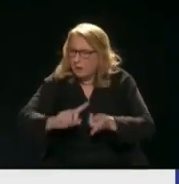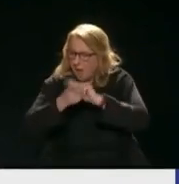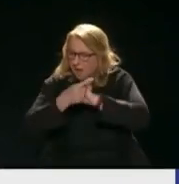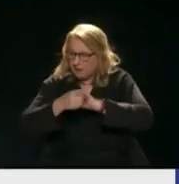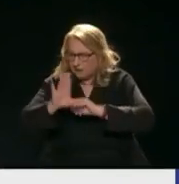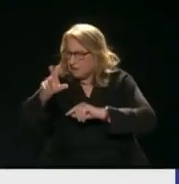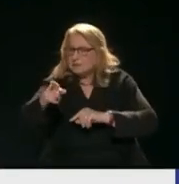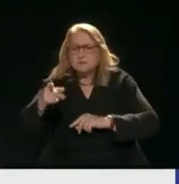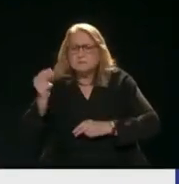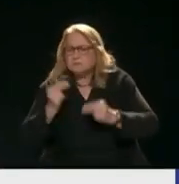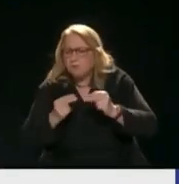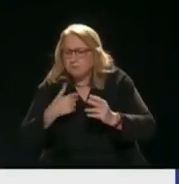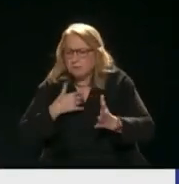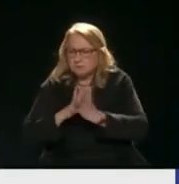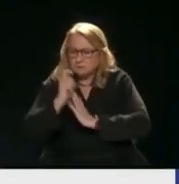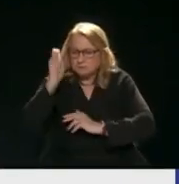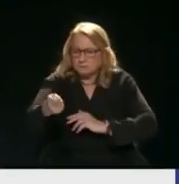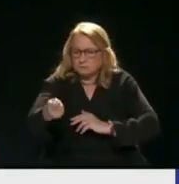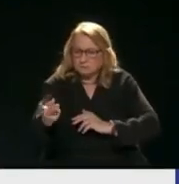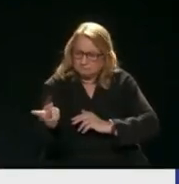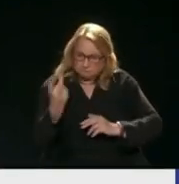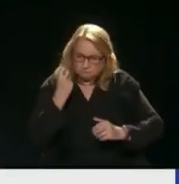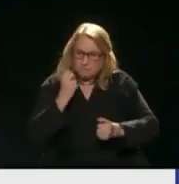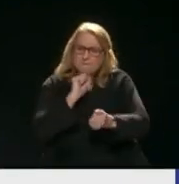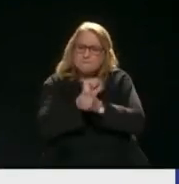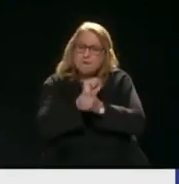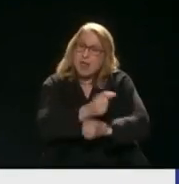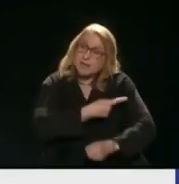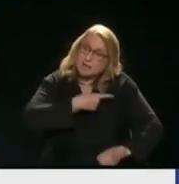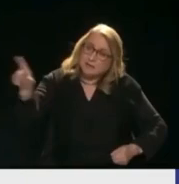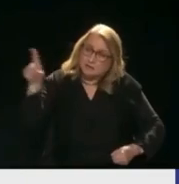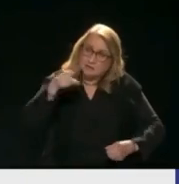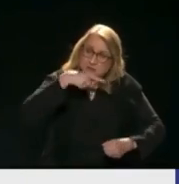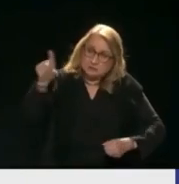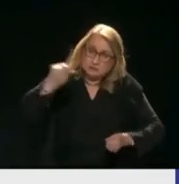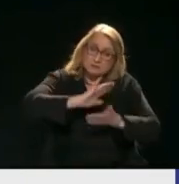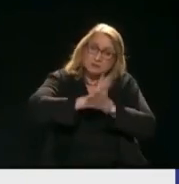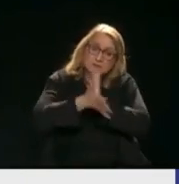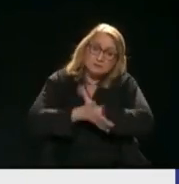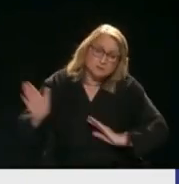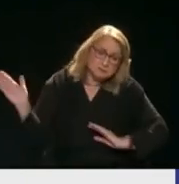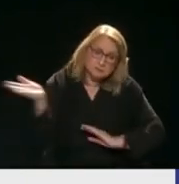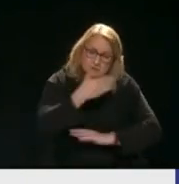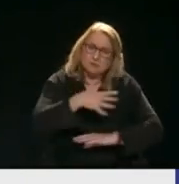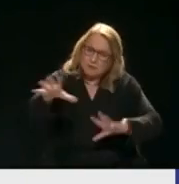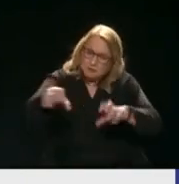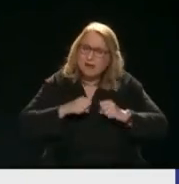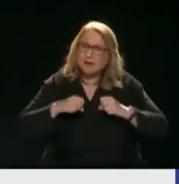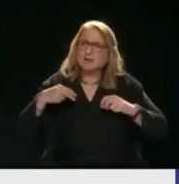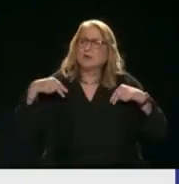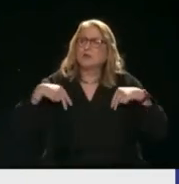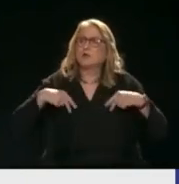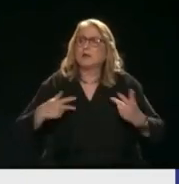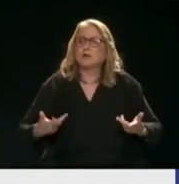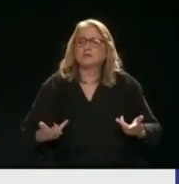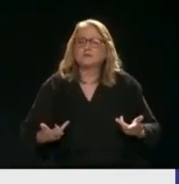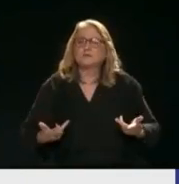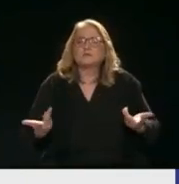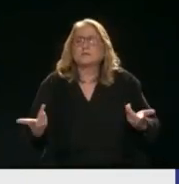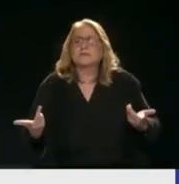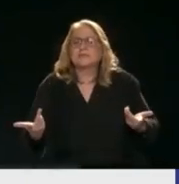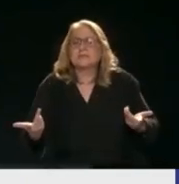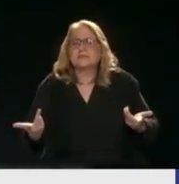Τι κάνατε Να τους βάλεις φυλακή Να τους λιώσεις Να βάλουν όλοι μυαλό Να δούμε τι γίνεται Μήπως και τάχαν πέσει το κράτος μου έξω